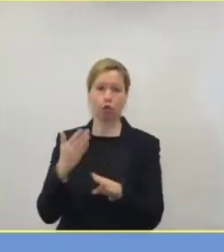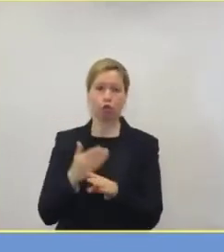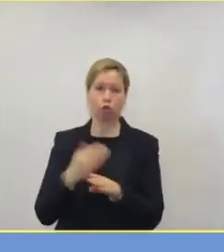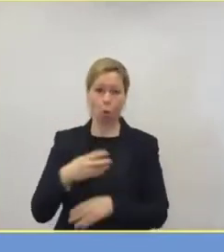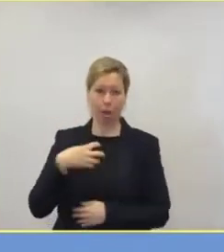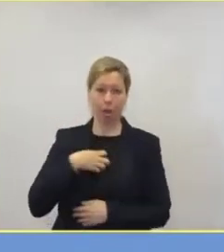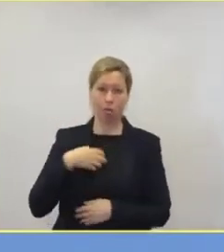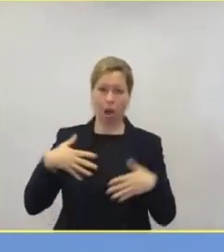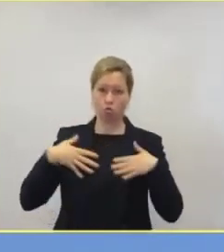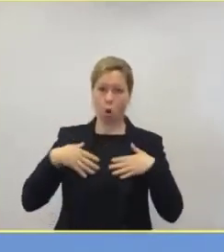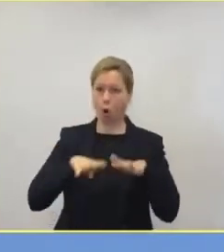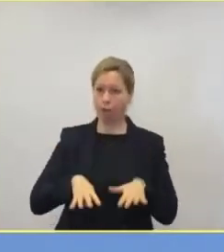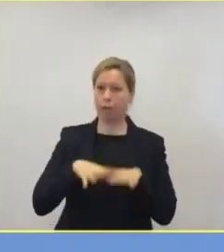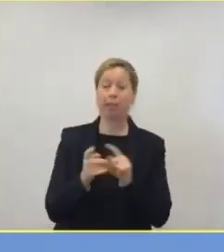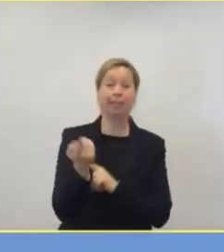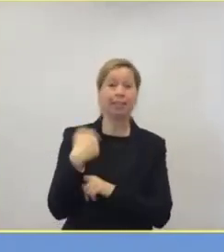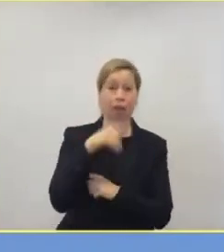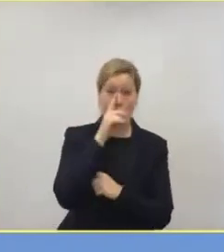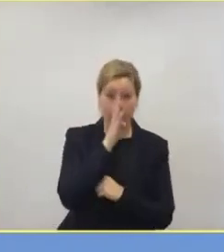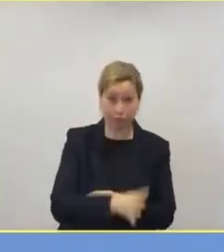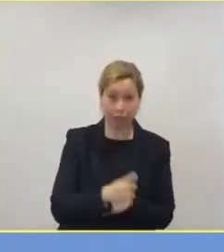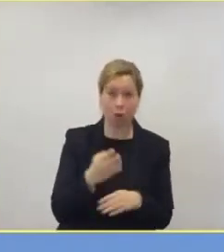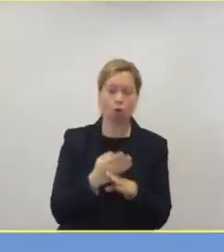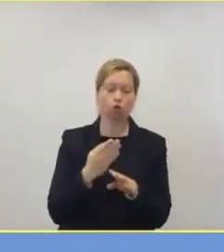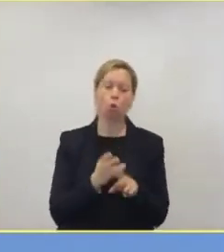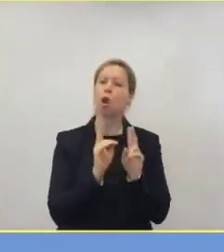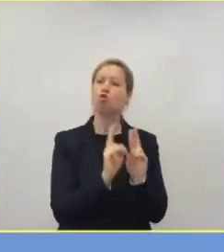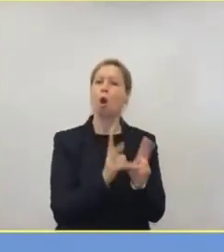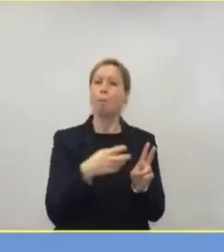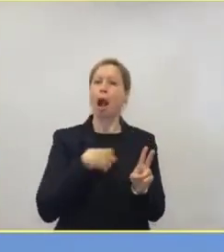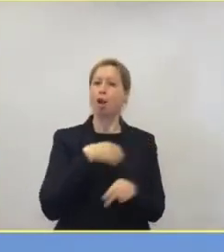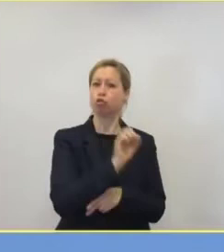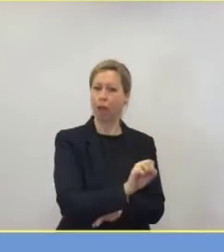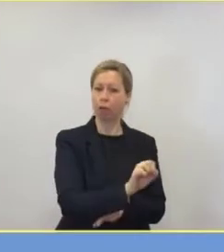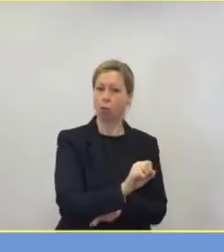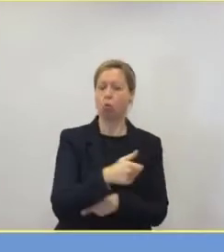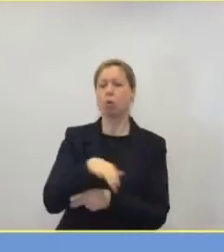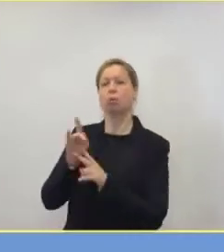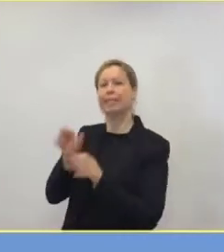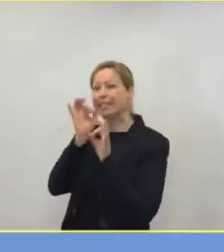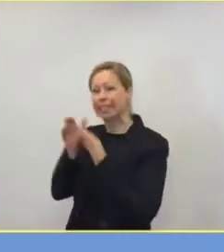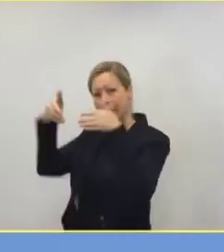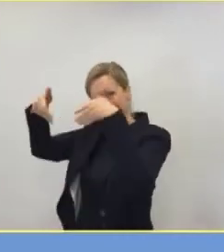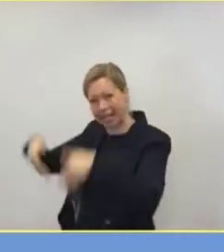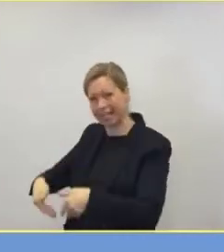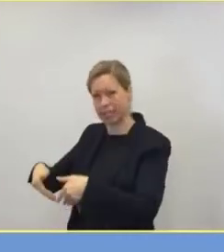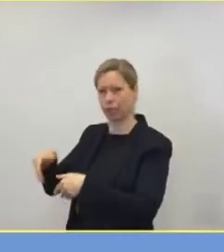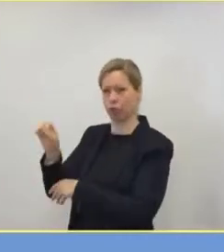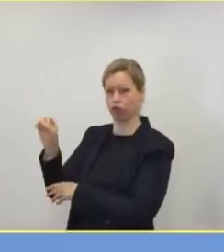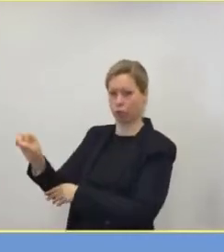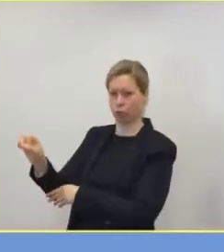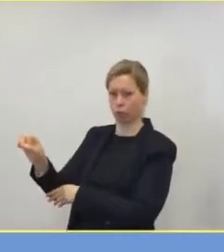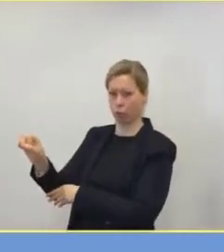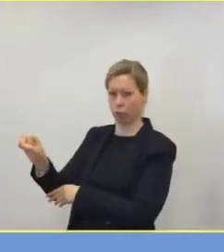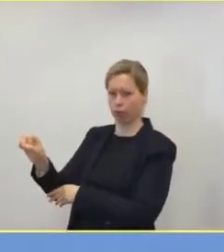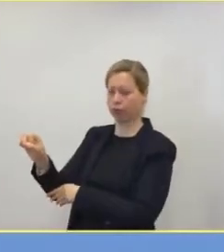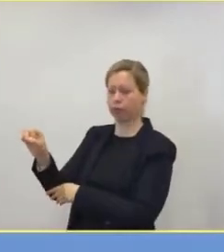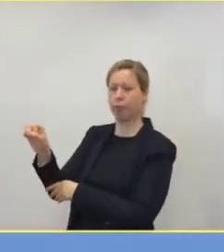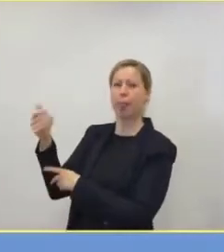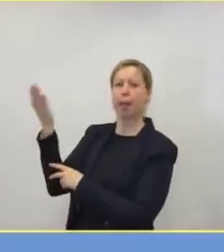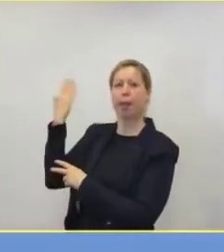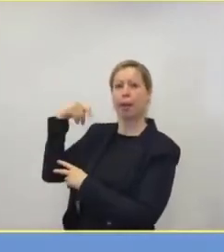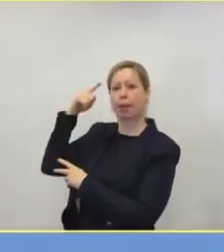Normalstationen und 160 auf Intensivstationen. 160 Patienten auf Intensivstationen